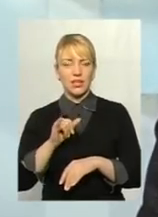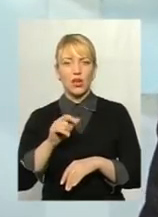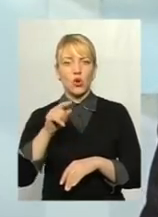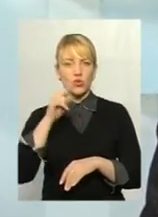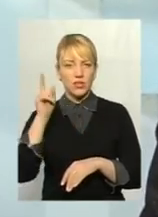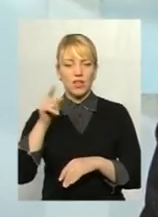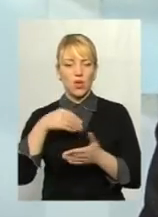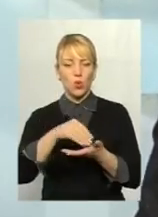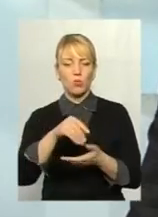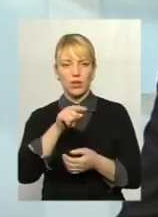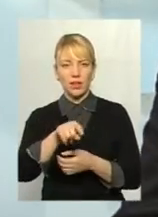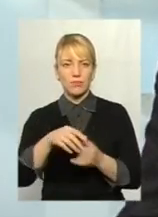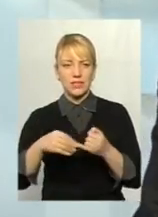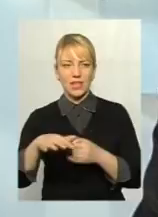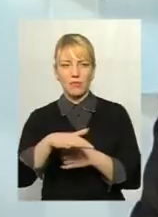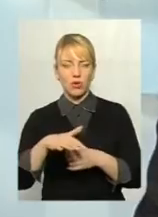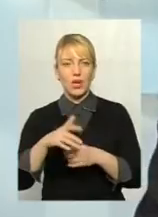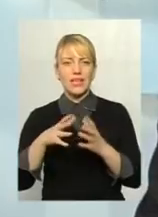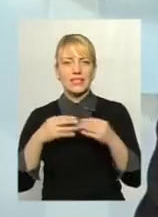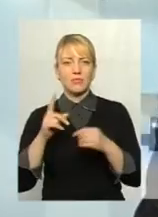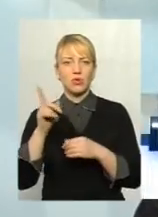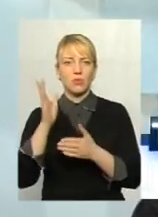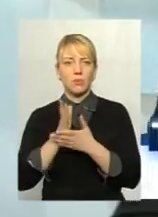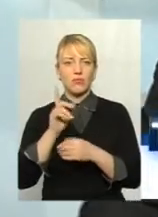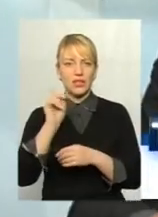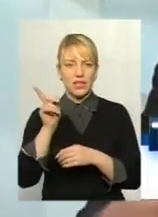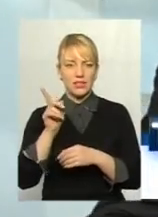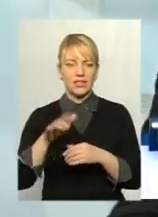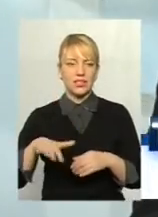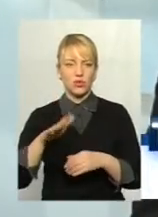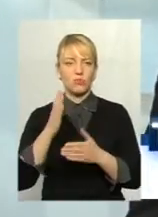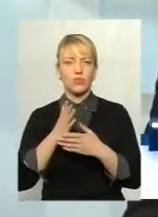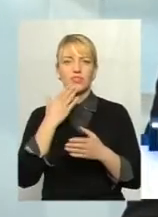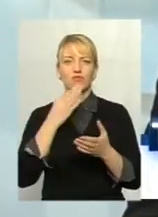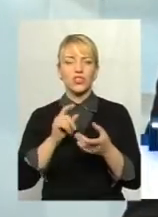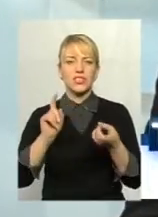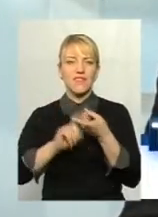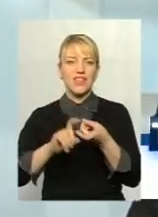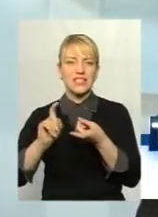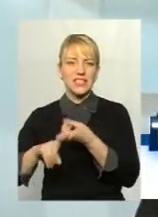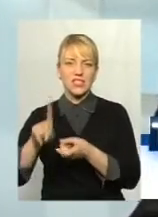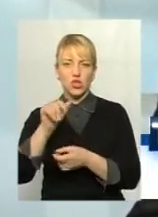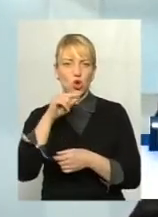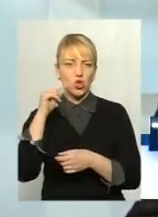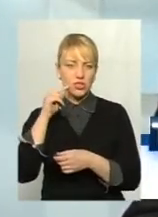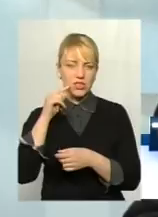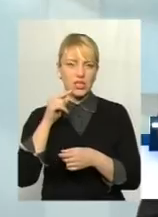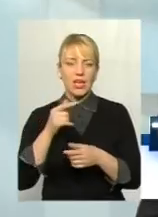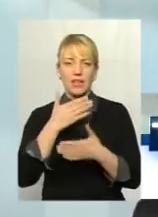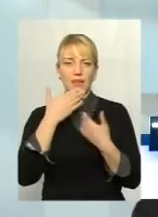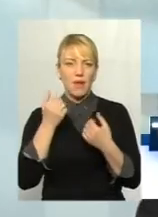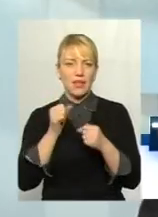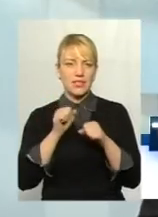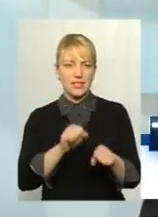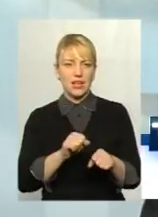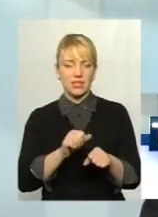сім'ї, які перебувають на цій території, вони мають свої зв'язки коріння із Росією. І немає захисту, тобто